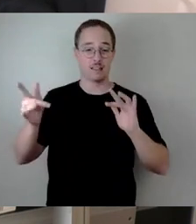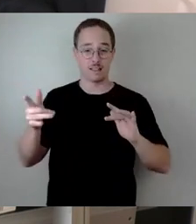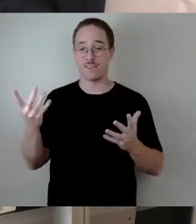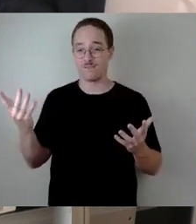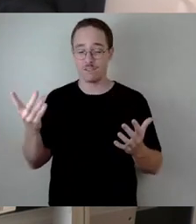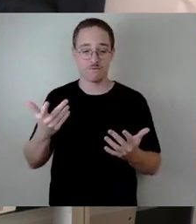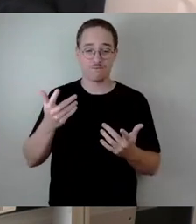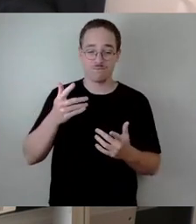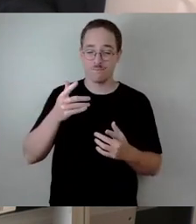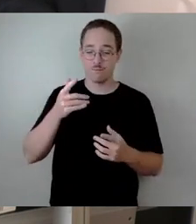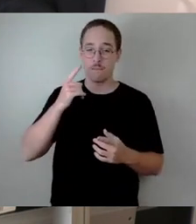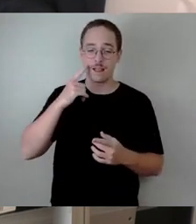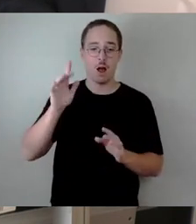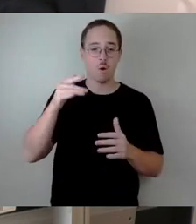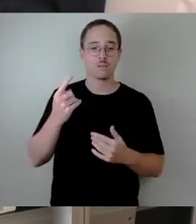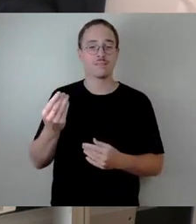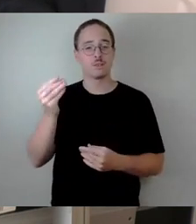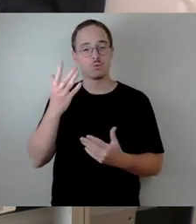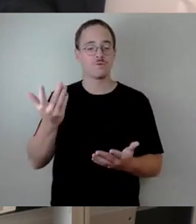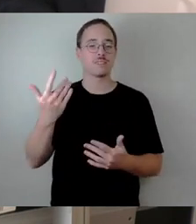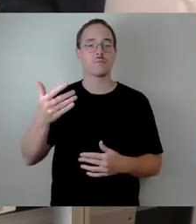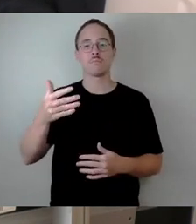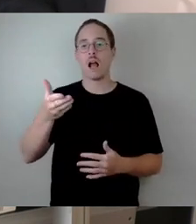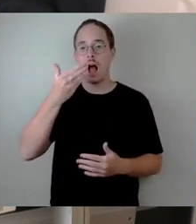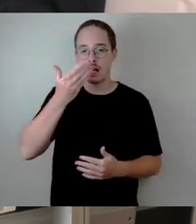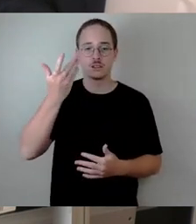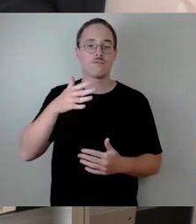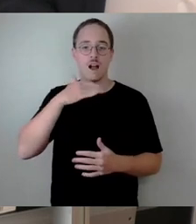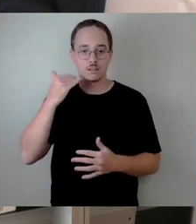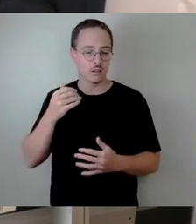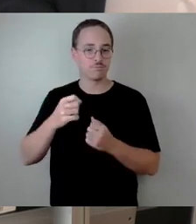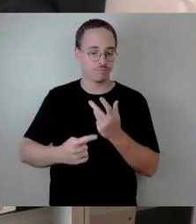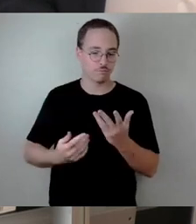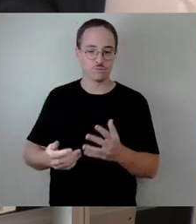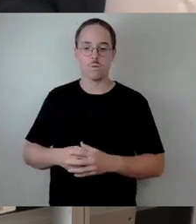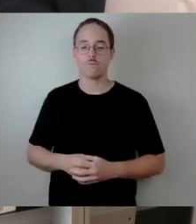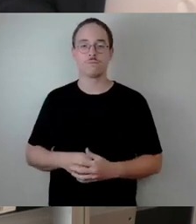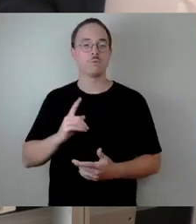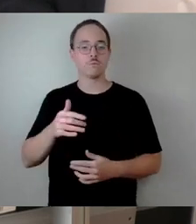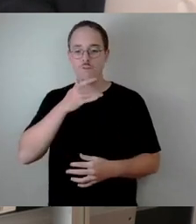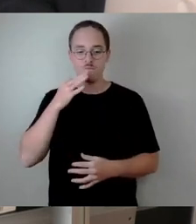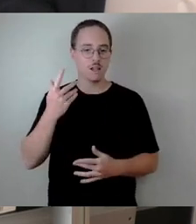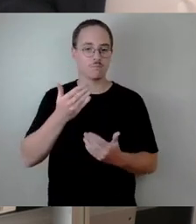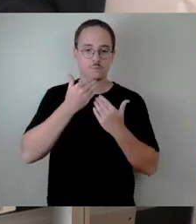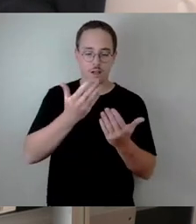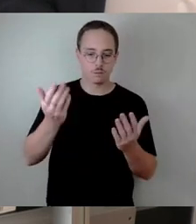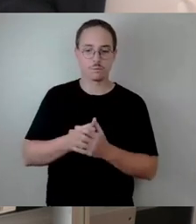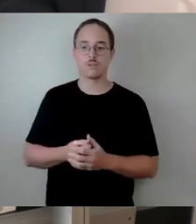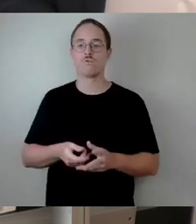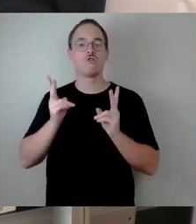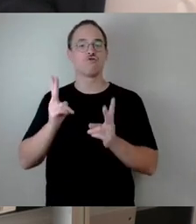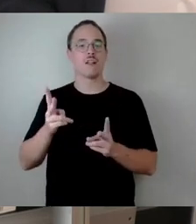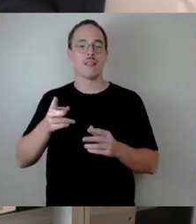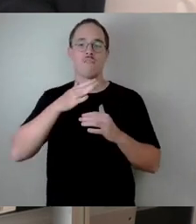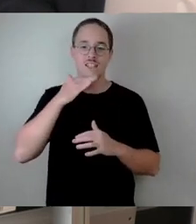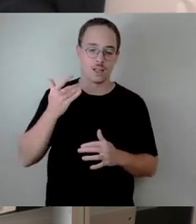Einsatzstelle beordert. Beispielhaft möchte ich nennen die Sachsenenergie, den Notfallmanager, die Sachsennetze, die Stadtentwässerung, die Telekom war vor Ort,